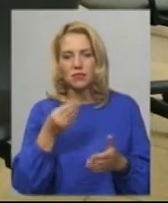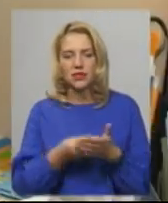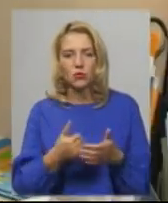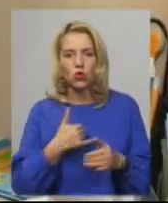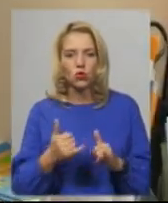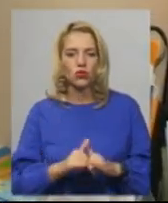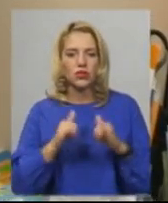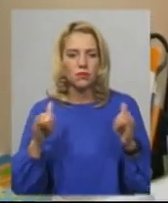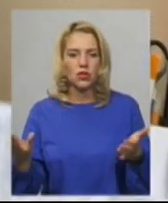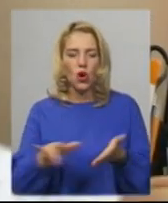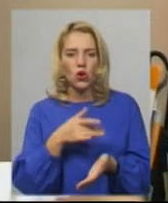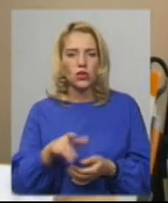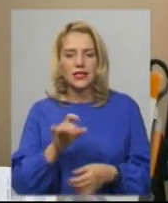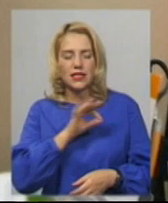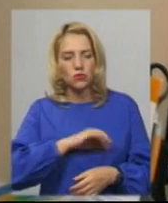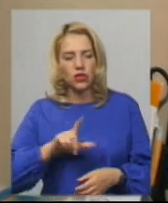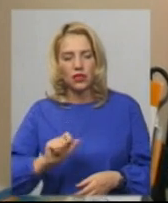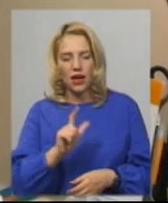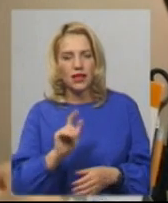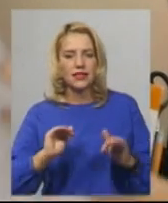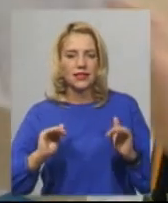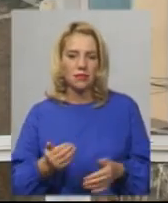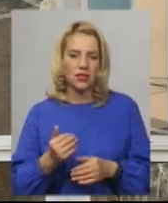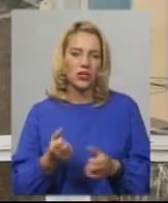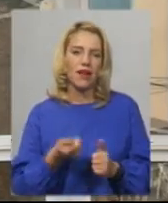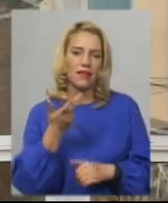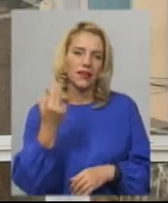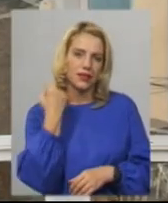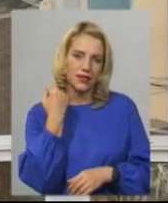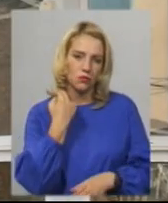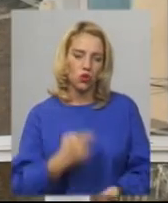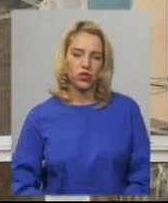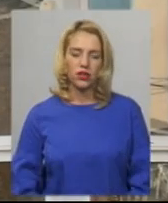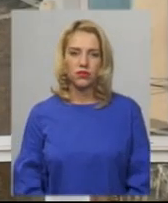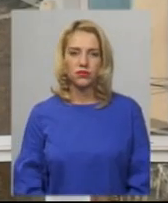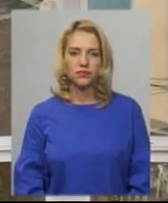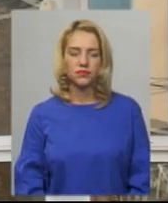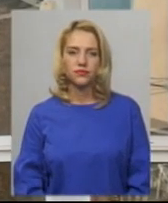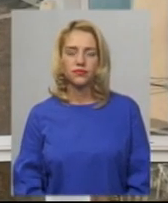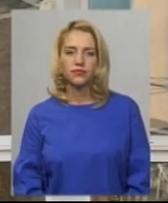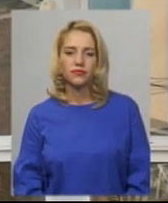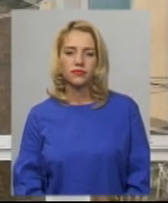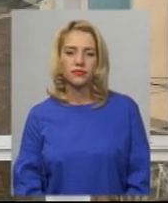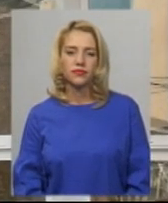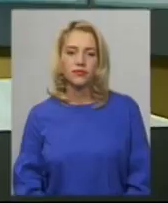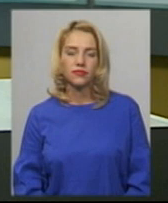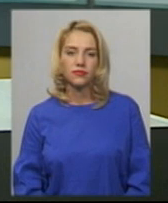збільшити розрахунок за спожитий газ та зменшити кількість боржників. Михайло Жила, Юрій Чорний, новини на Суспільному. Хмельницький.